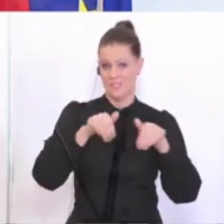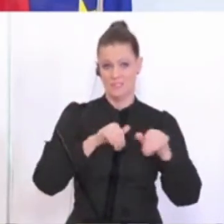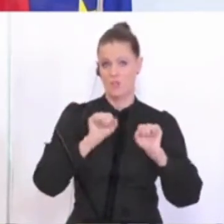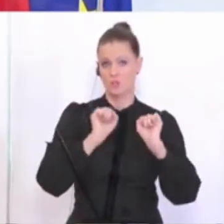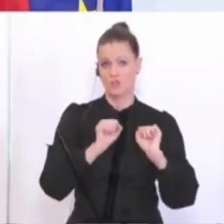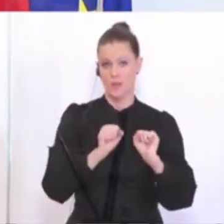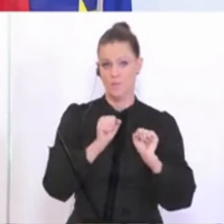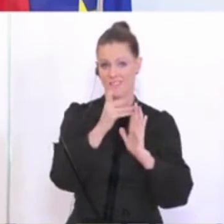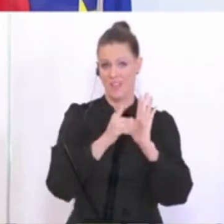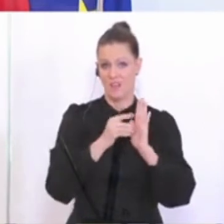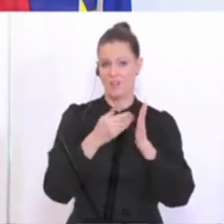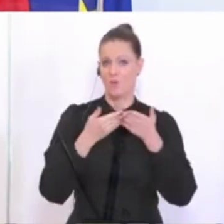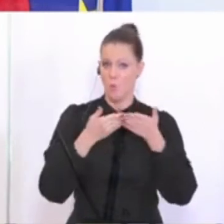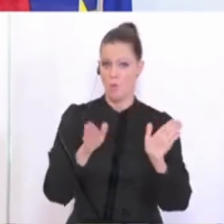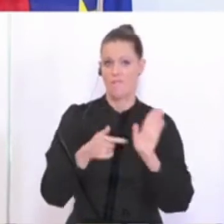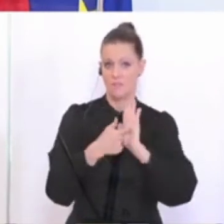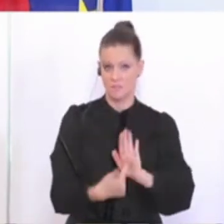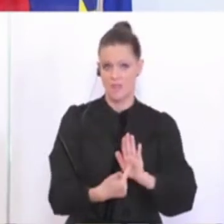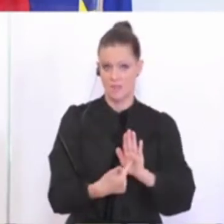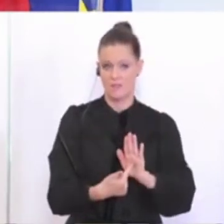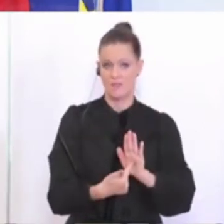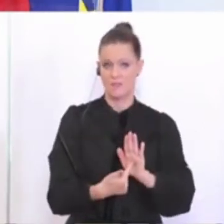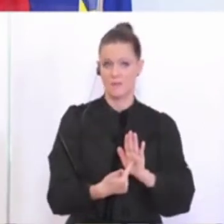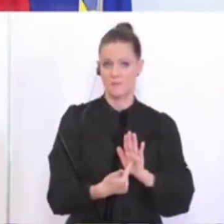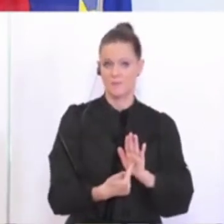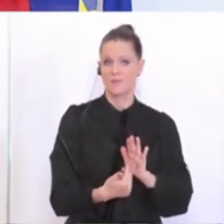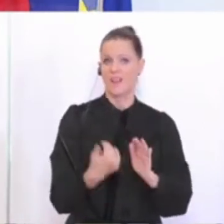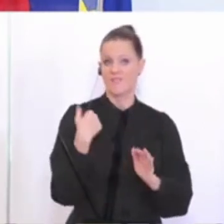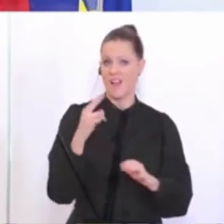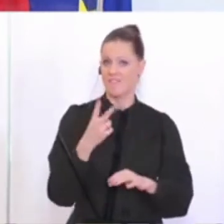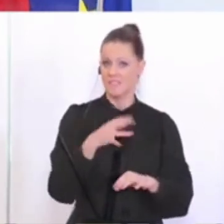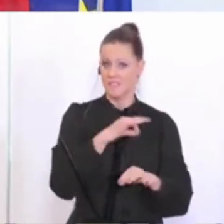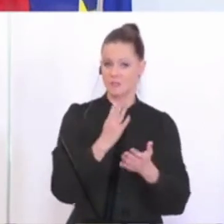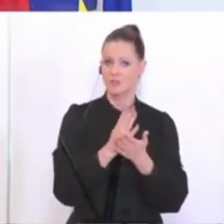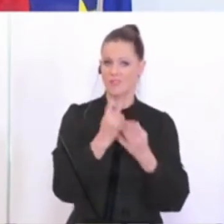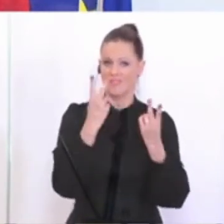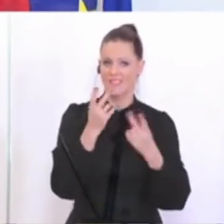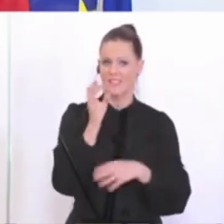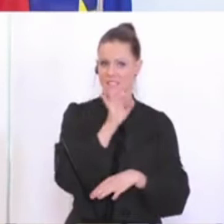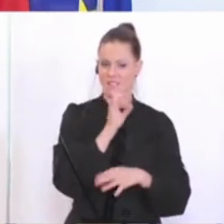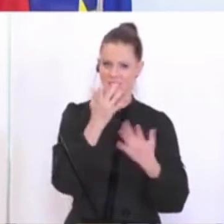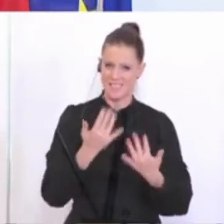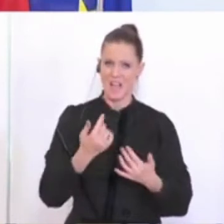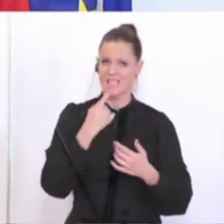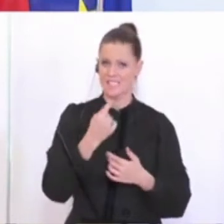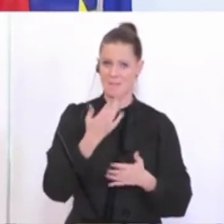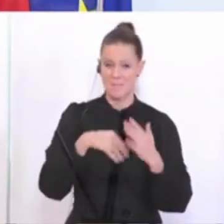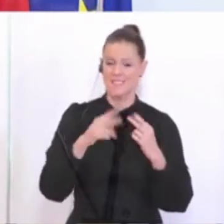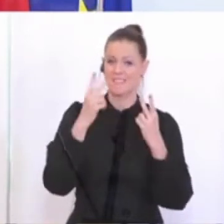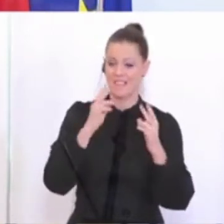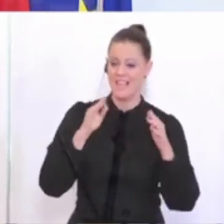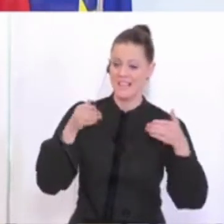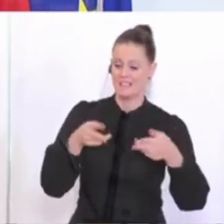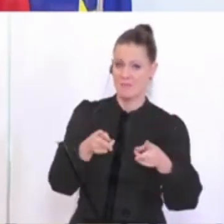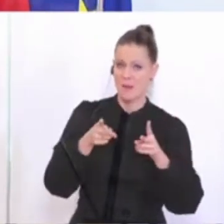geschaut, wie sind die Infizierten, wie sind die Genesenen. Aber die wichtigste Zahl, die hat der Vizekanzler schon angesprochen heute, die ist die der Intensivbettenkapazitäten.